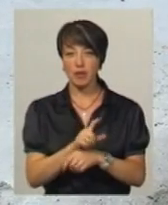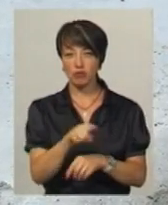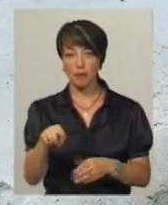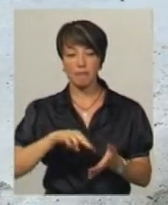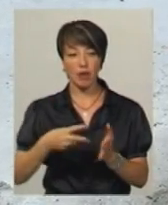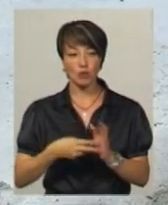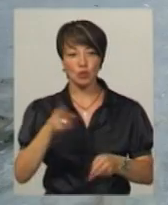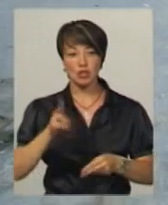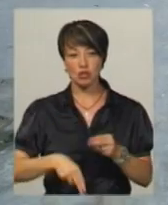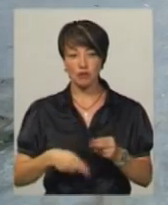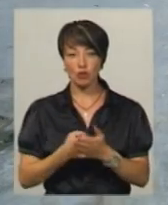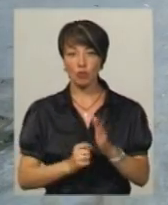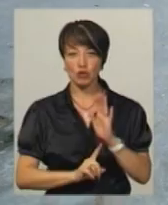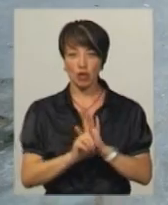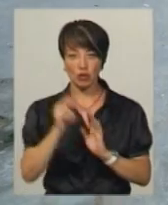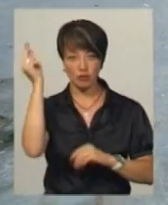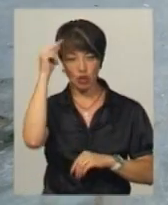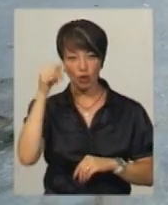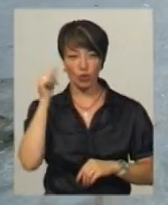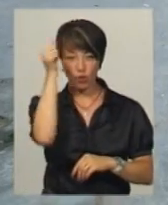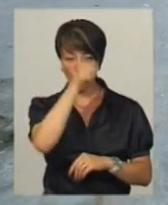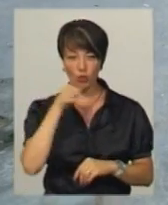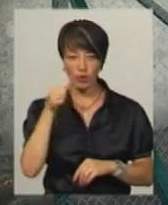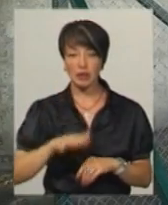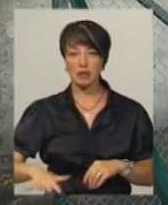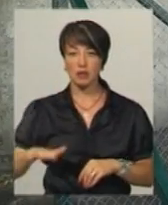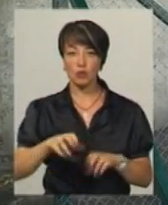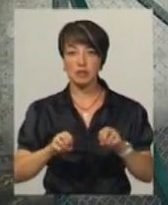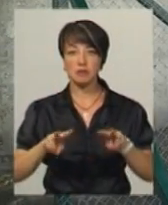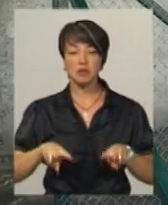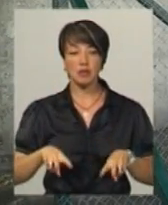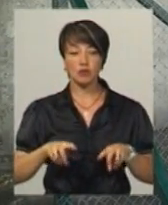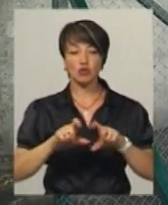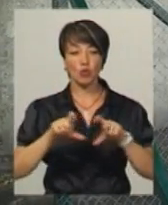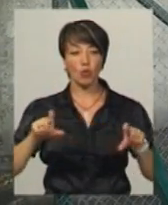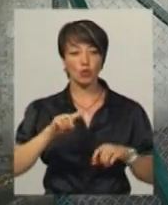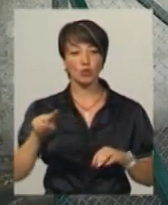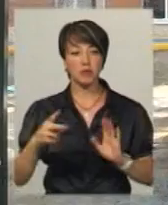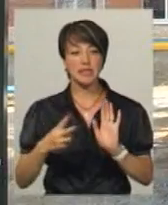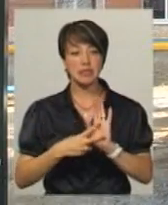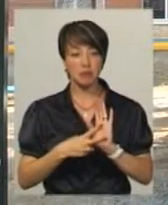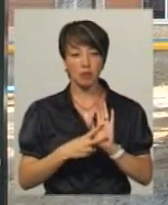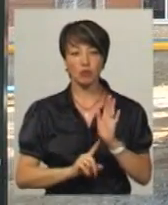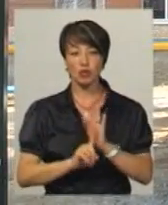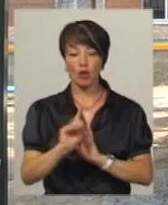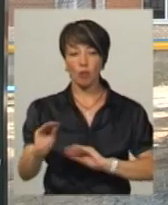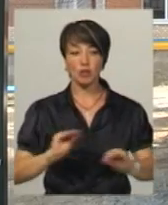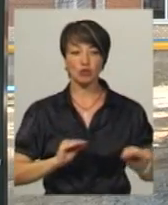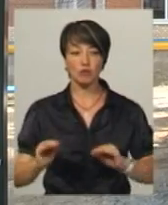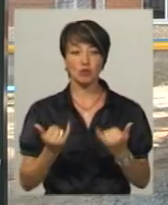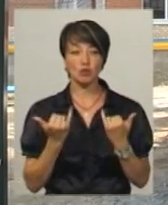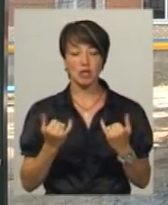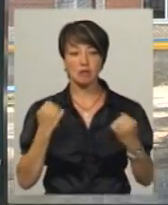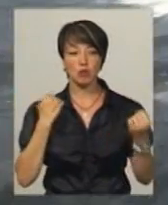з них планують завершити до початку навчального року. На території спеціалізованої загальноосвітньої школи номер 7 почали облаштовувати